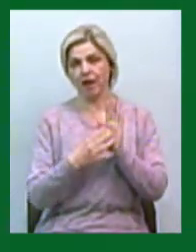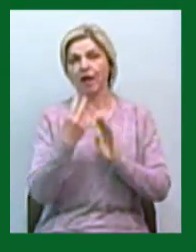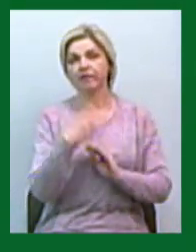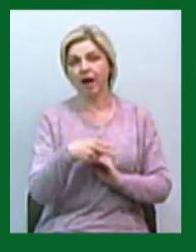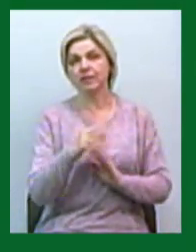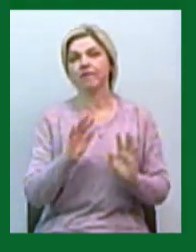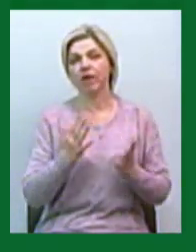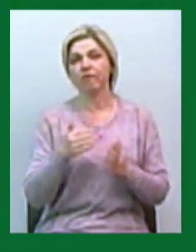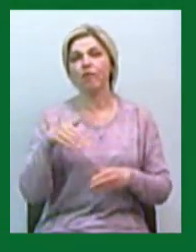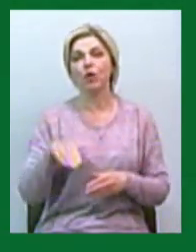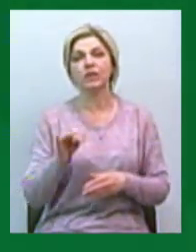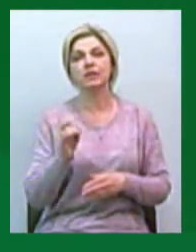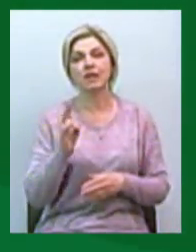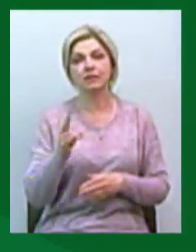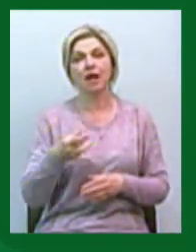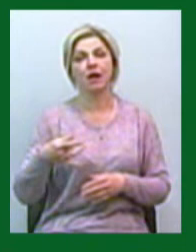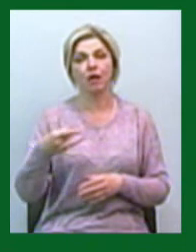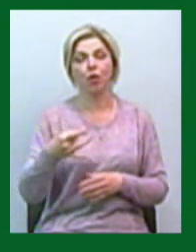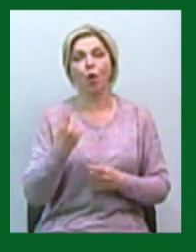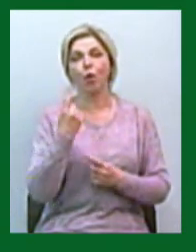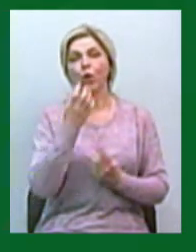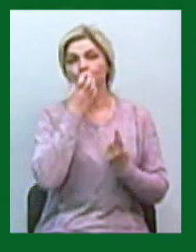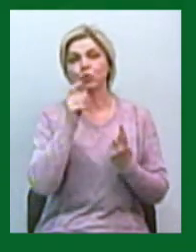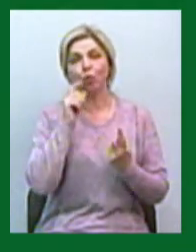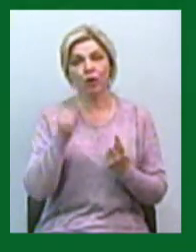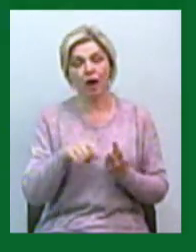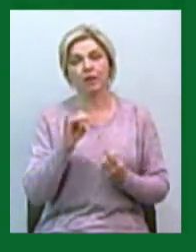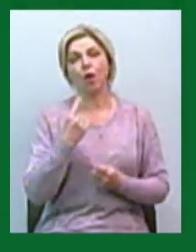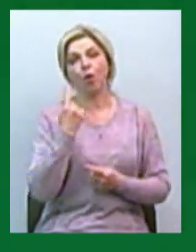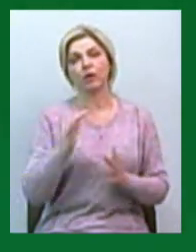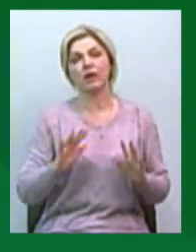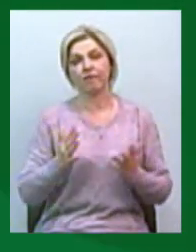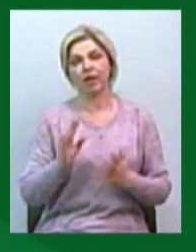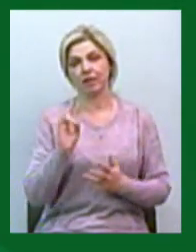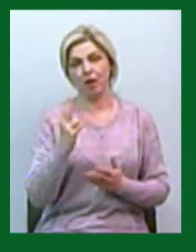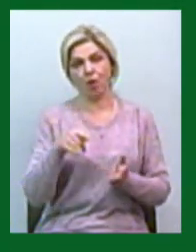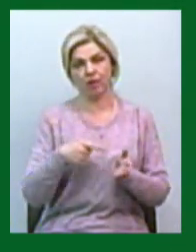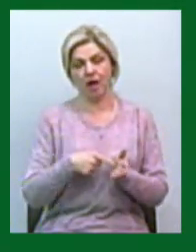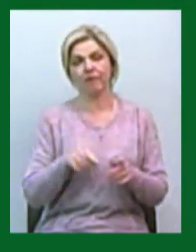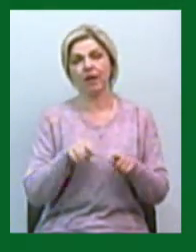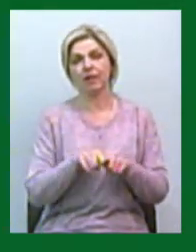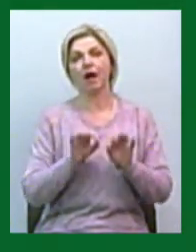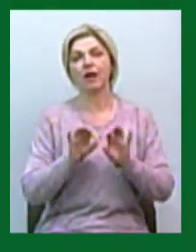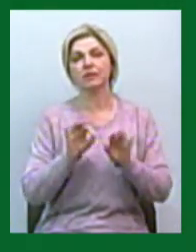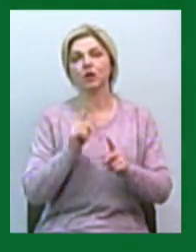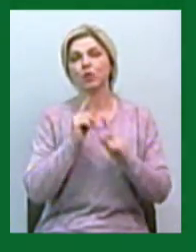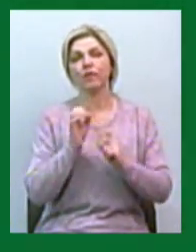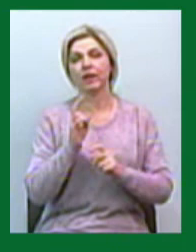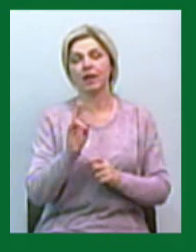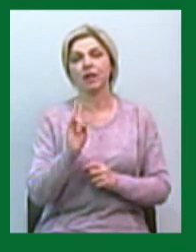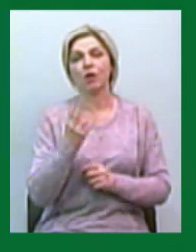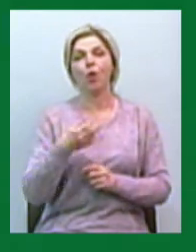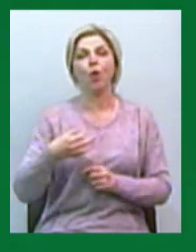випадків у Вознесенському районі, один в Южноукраїнську, один випадок в Миколаєві. Про це розповіла речниця Миколаївського